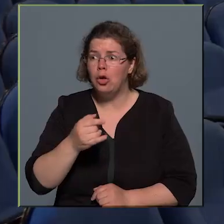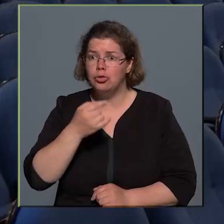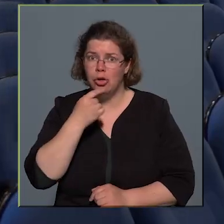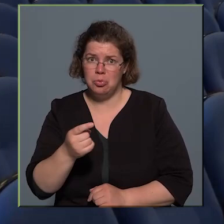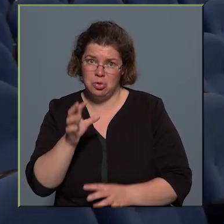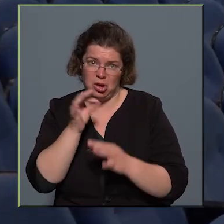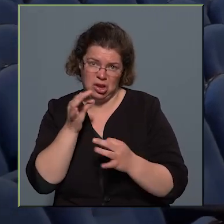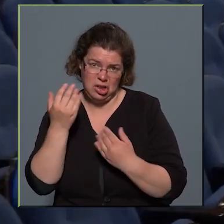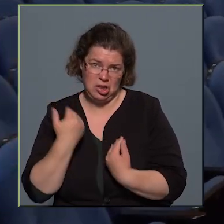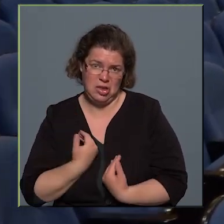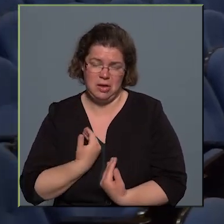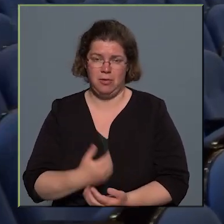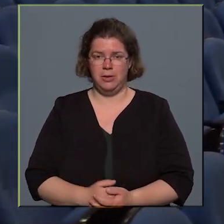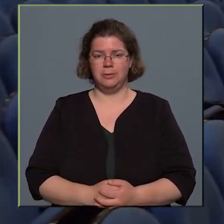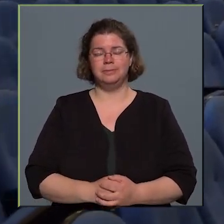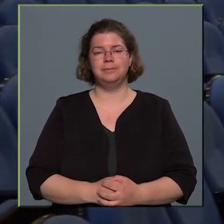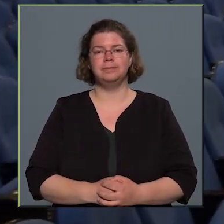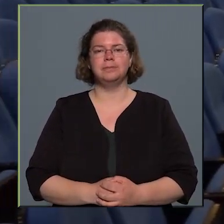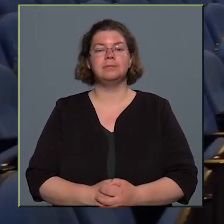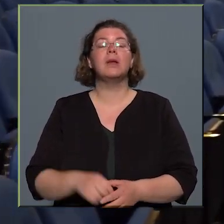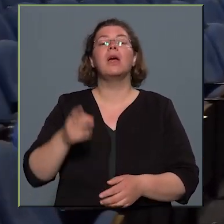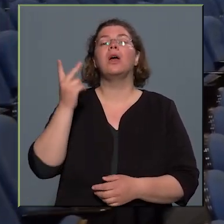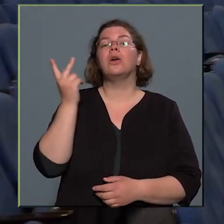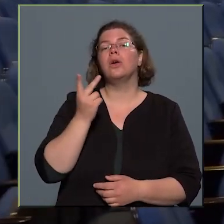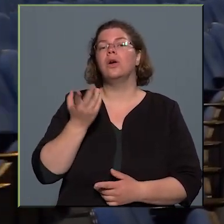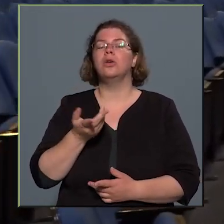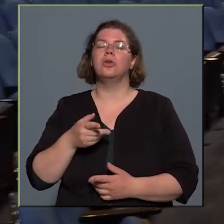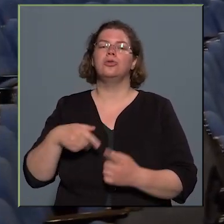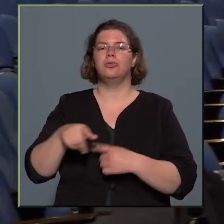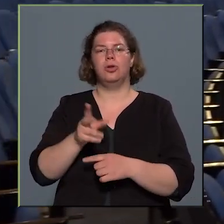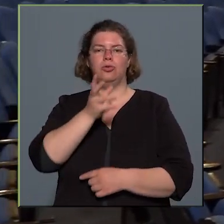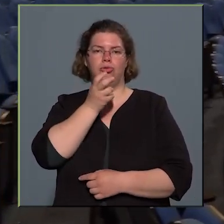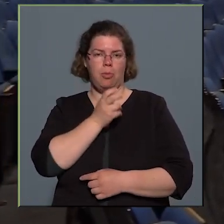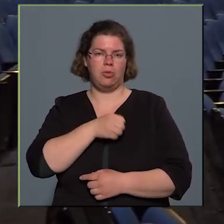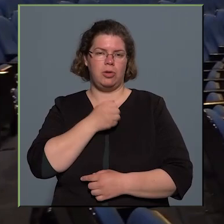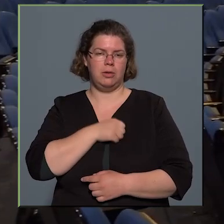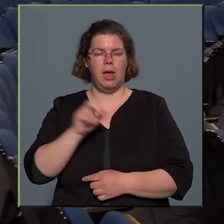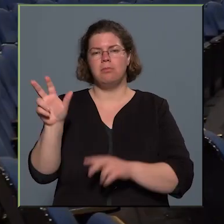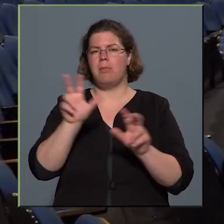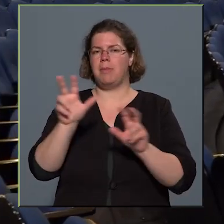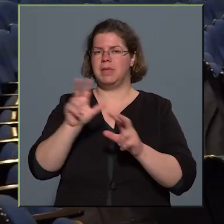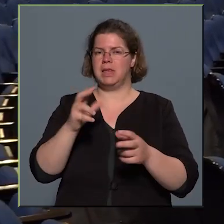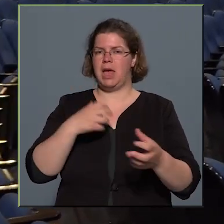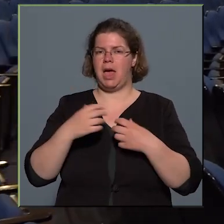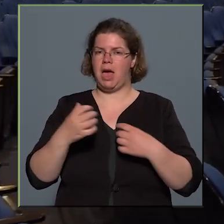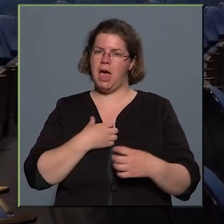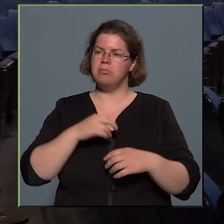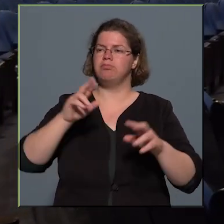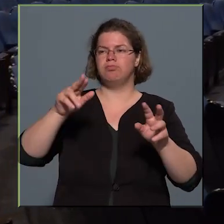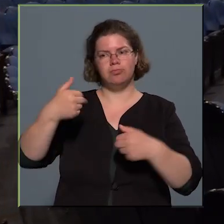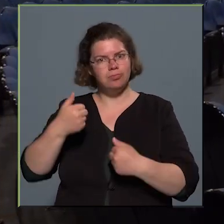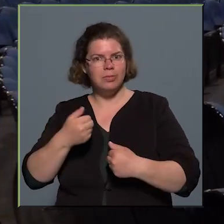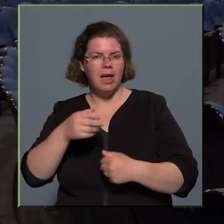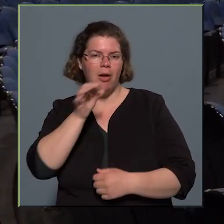A Körösi Csoma Sándor Kulturális Központ egy bábszínházi előadásra invitálta az Ovis korosztályt.